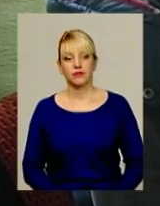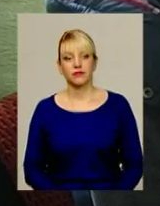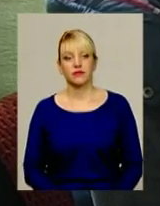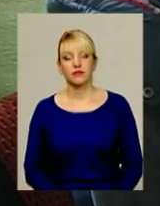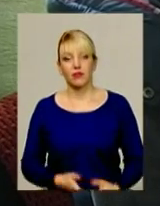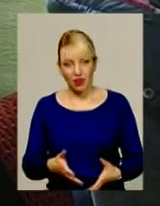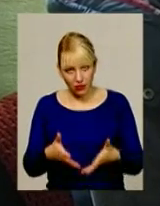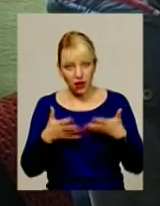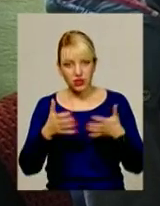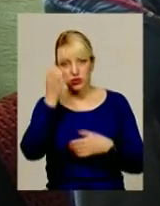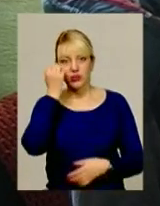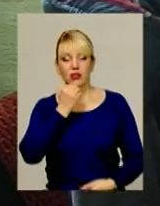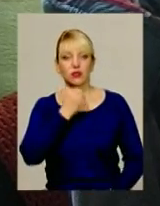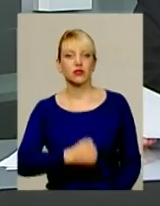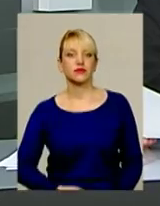Ясно, дякую.